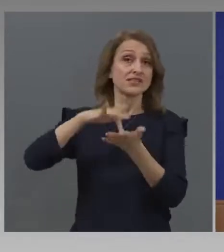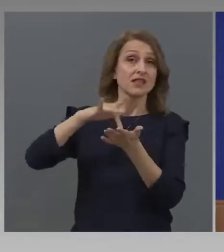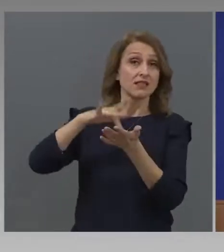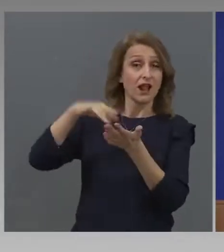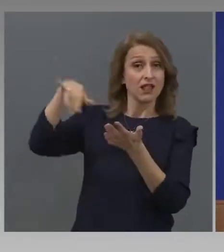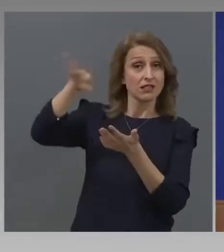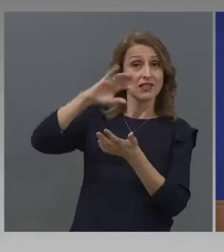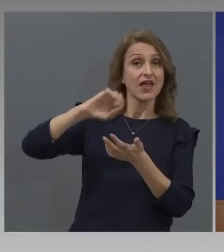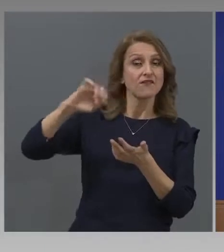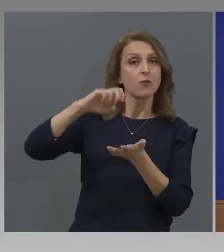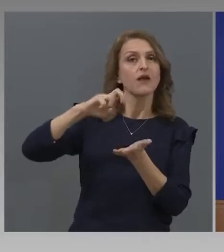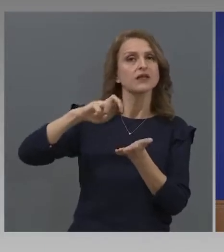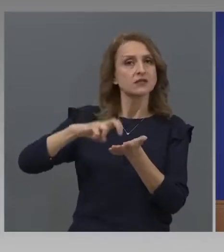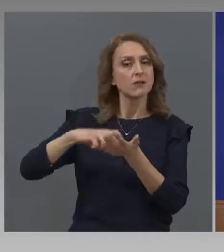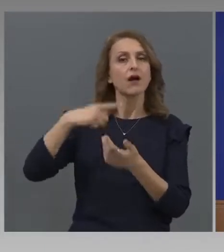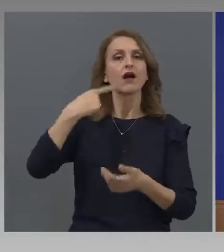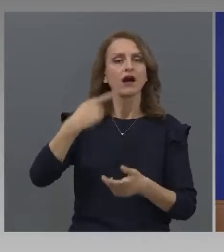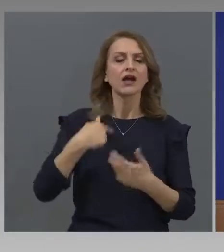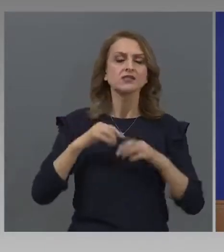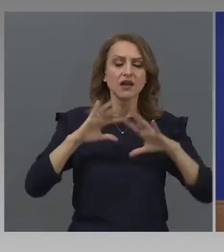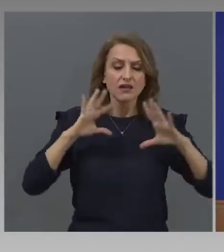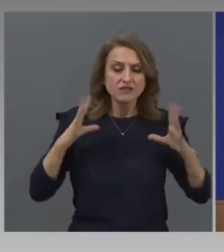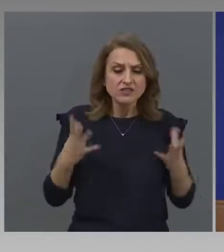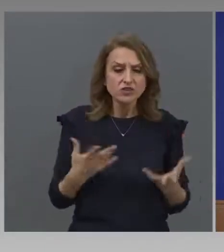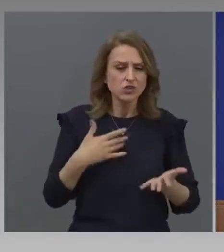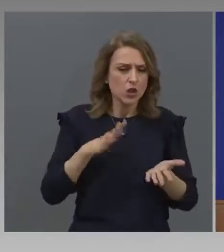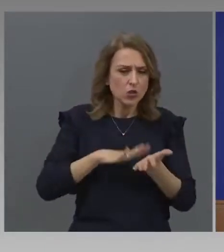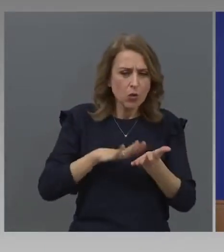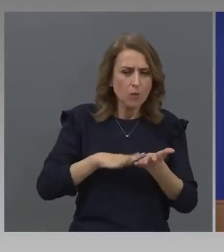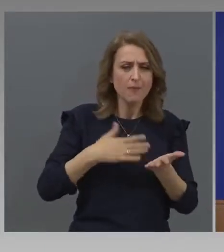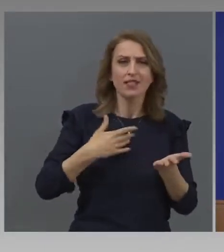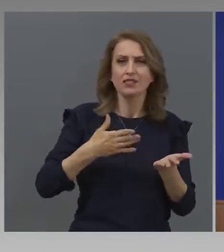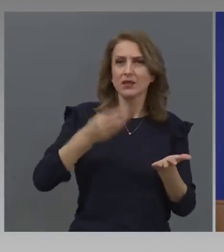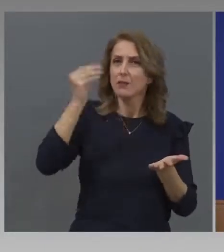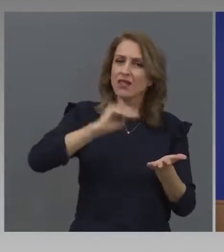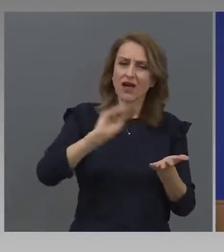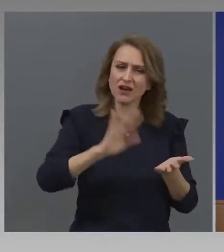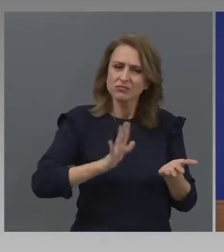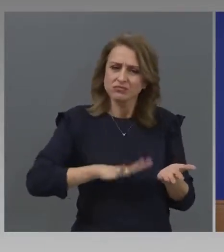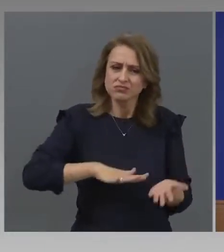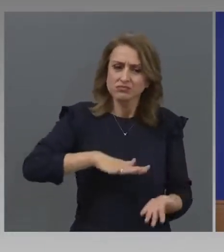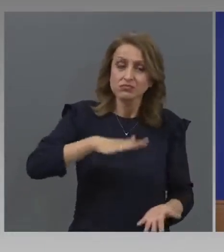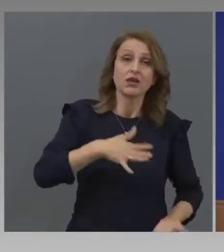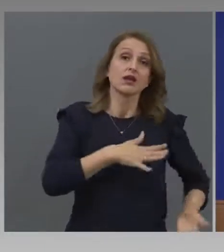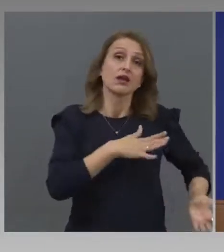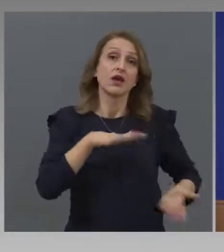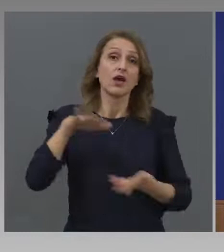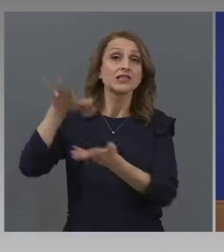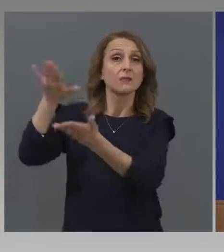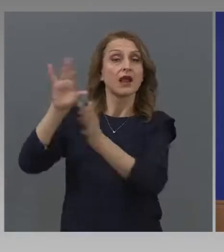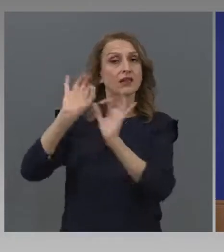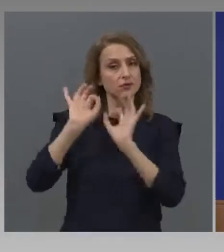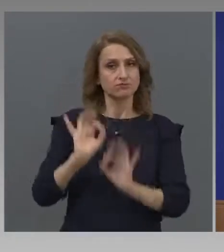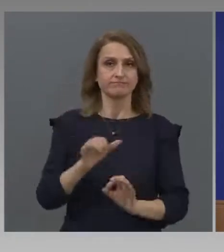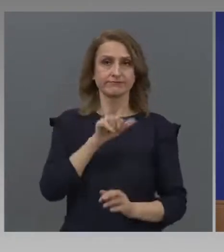необходимо е направено. изпратено като проспети документи и в знак